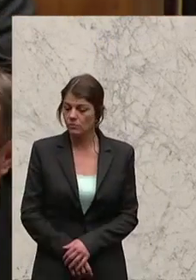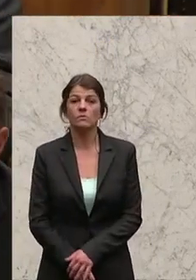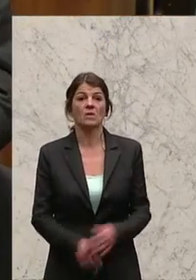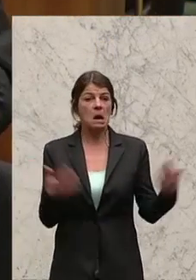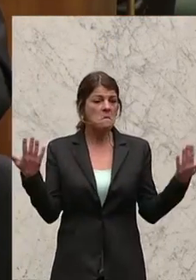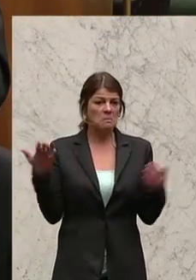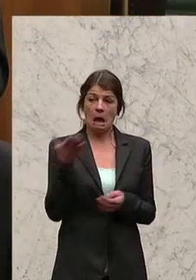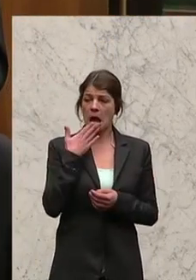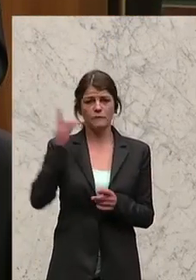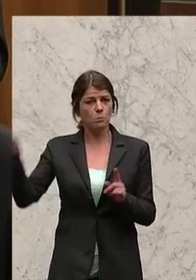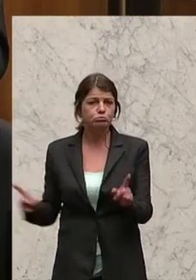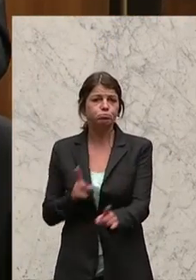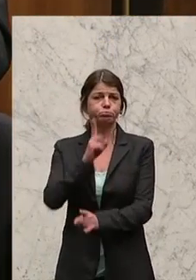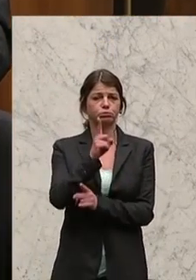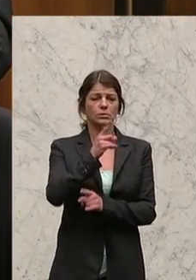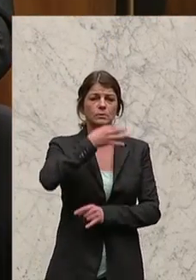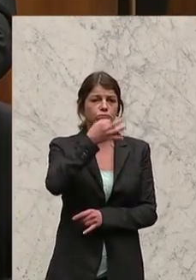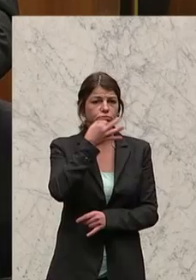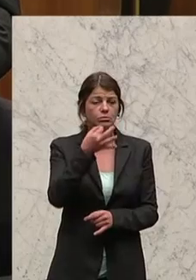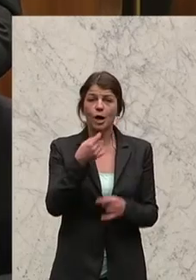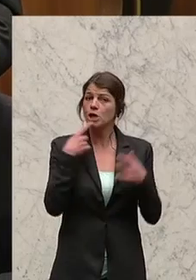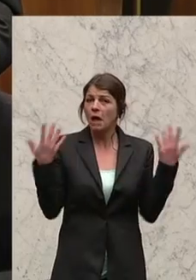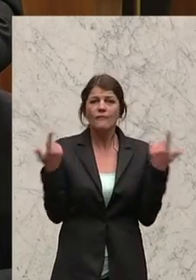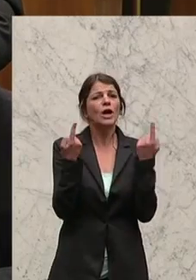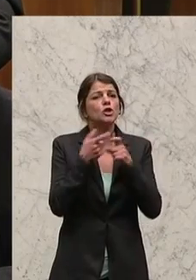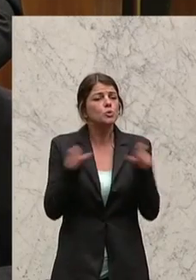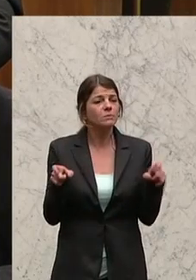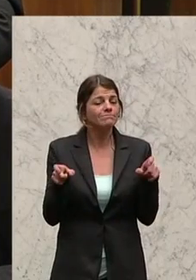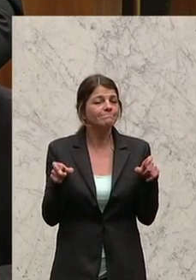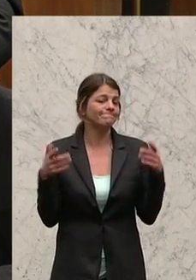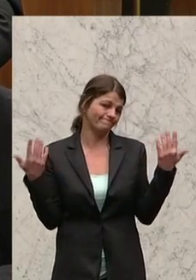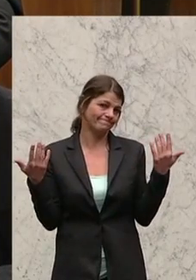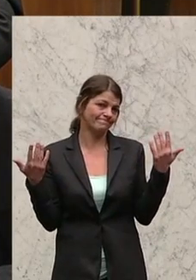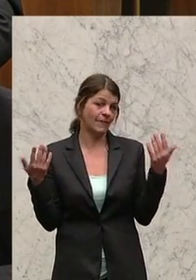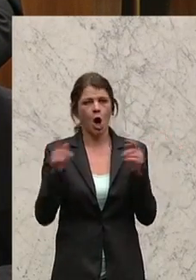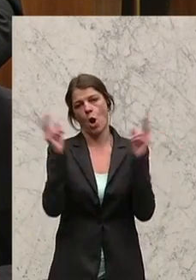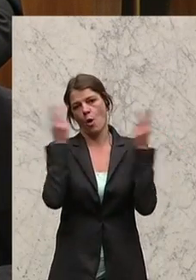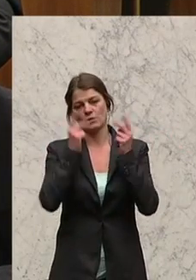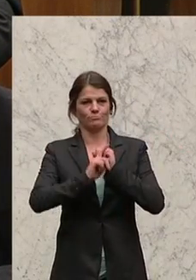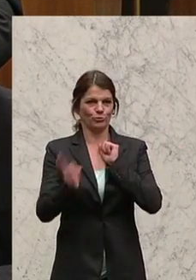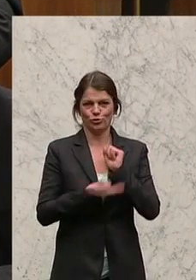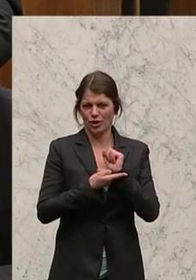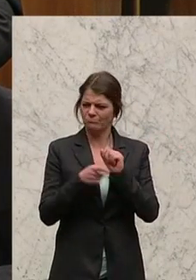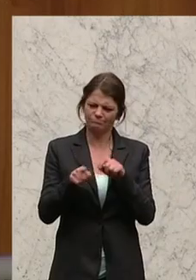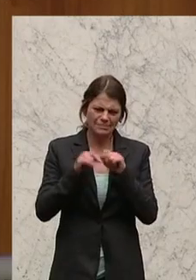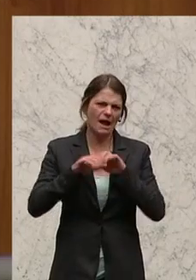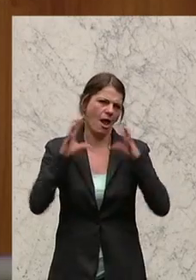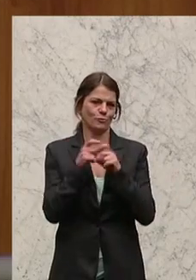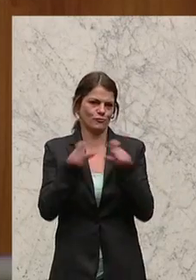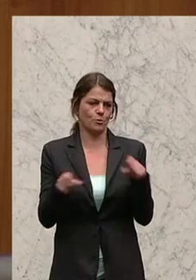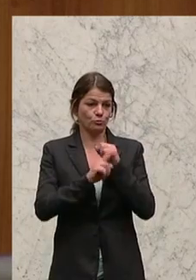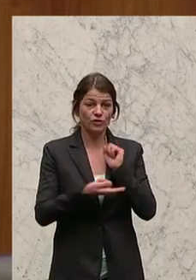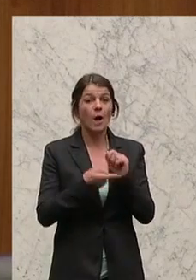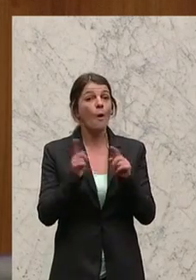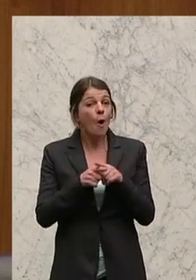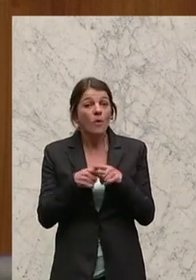allem Schuld ist das Budget. Und an allem Schuld ist